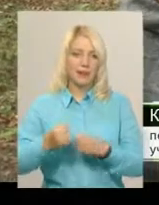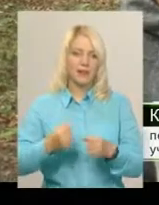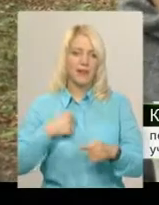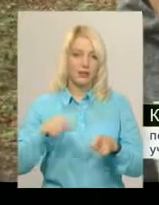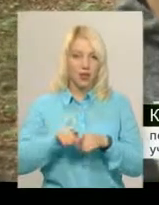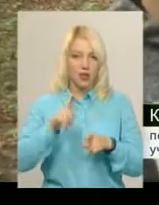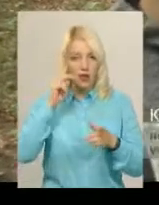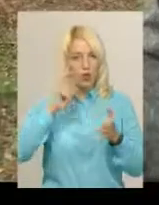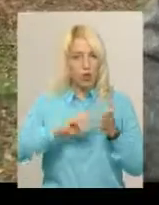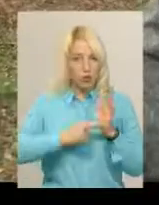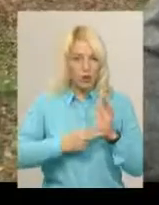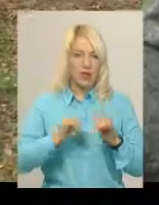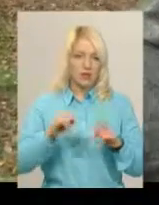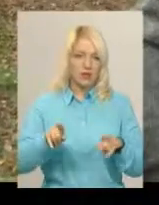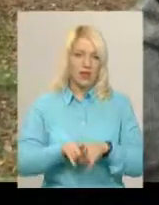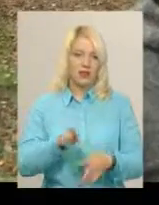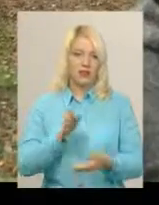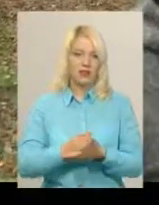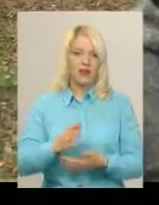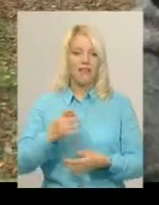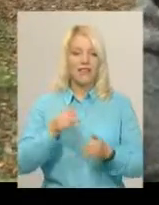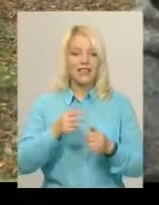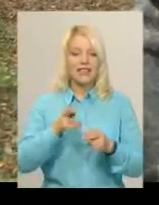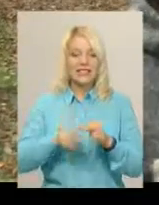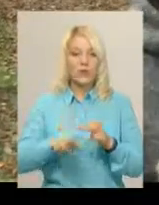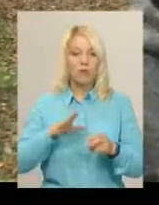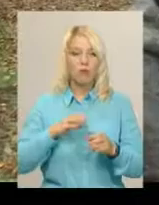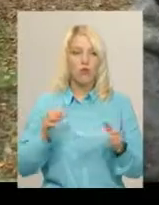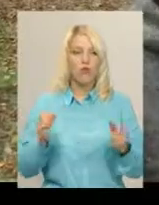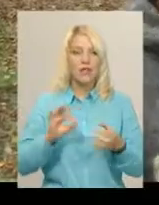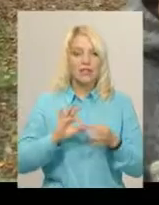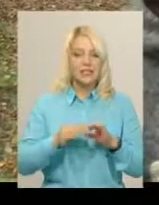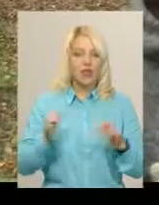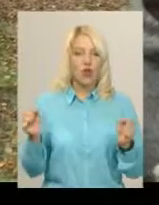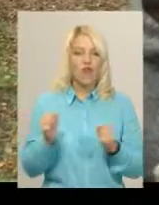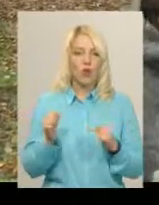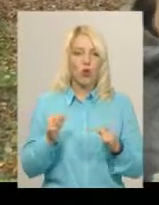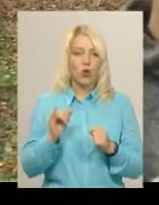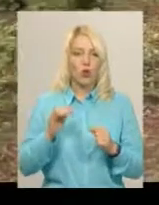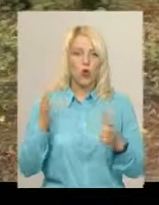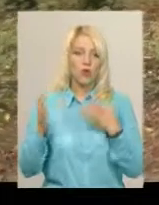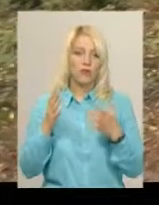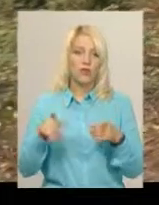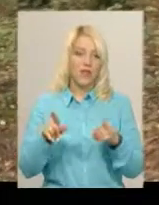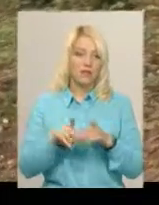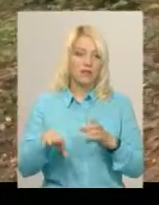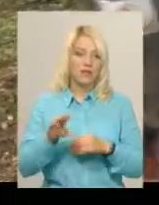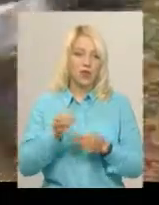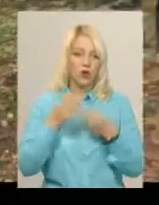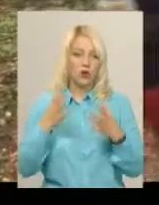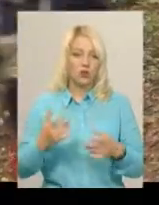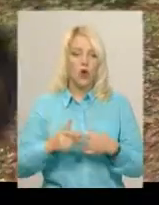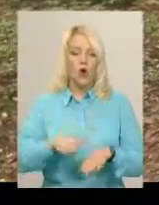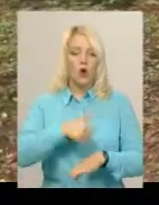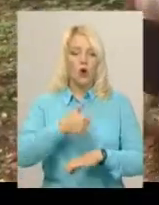так і воно є. Трошки вже в кінці було складно, бо вітер, холодно, а так то все хорошо. Головний суддя змагань,